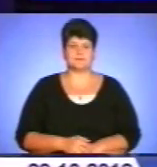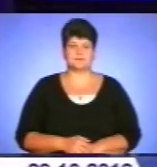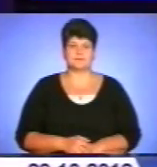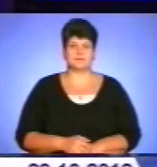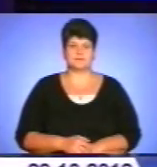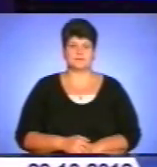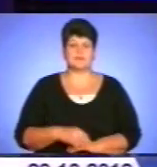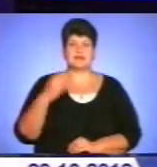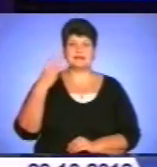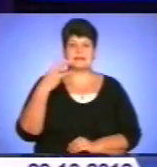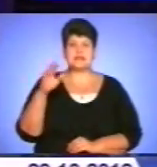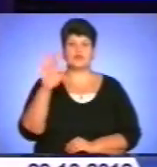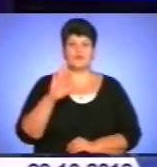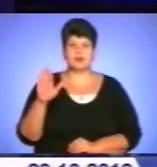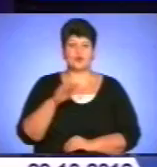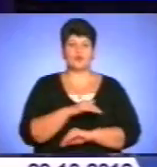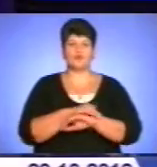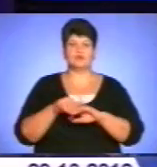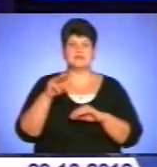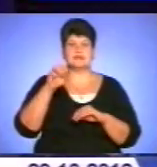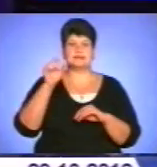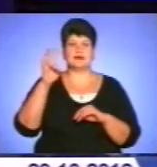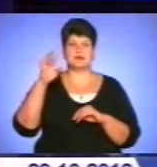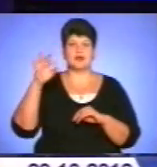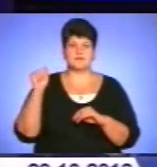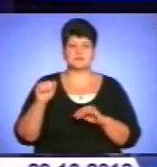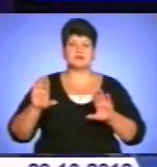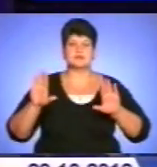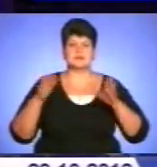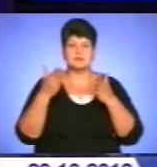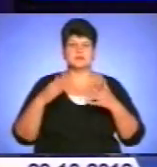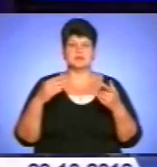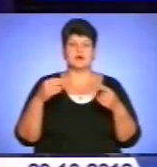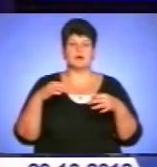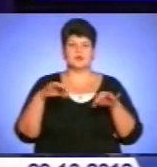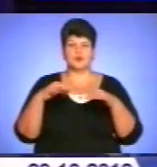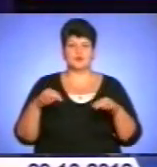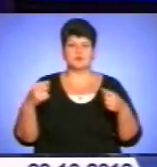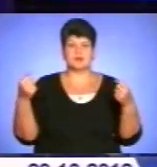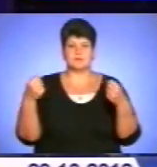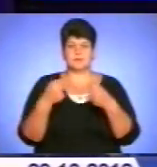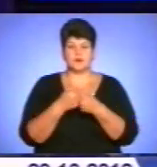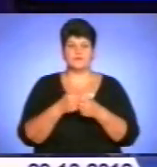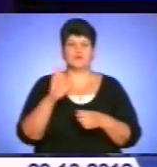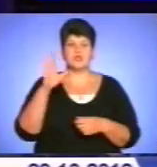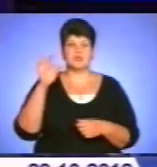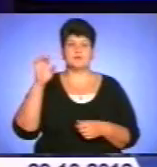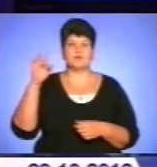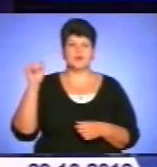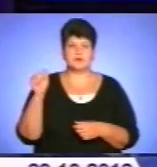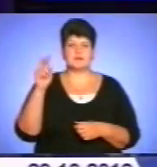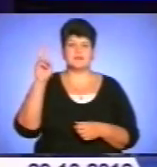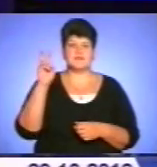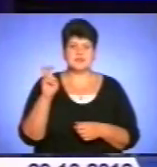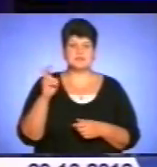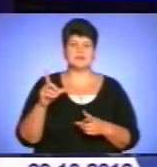30 вересня по вулиці Тарнавського у Тернополі сталася дорожньо-транспортна пригода. Водій автомобіля «Мерседес Бенц-200»